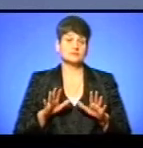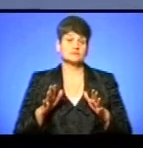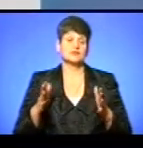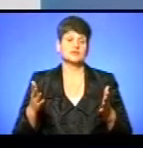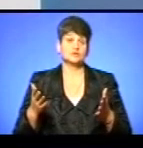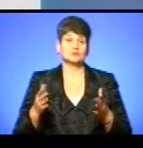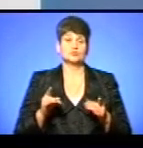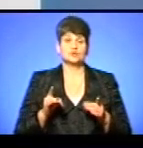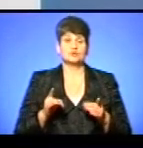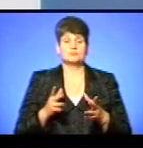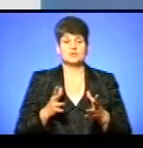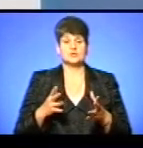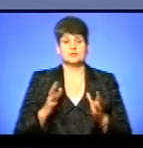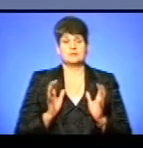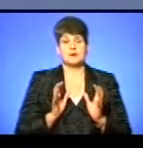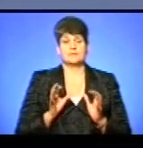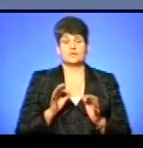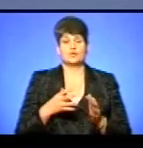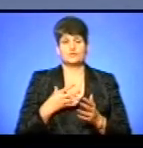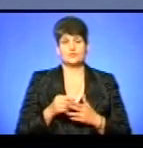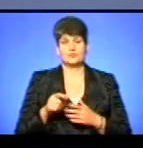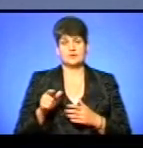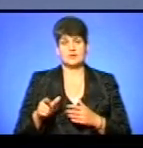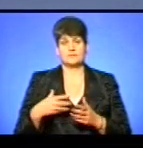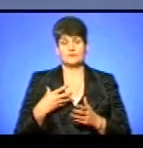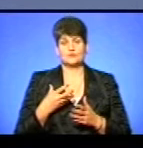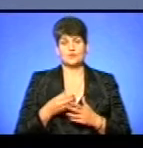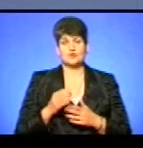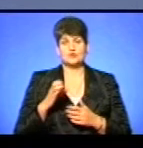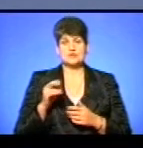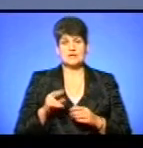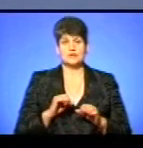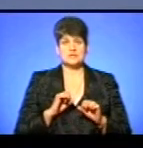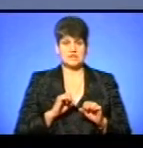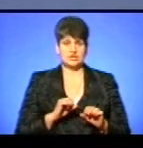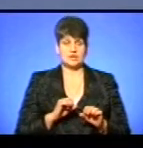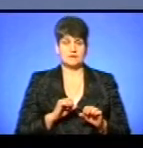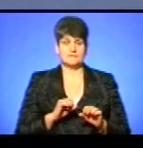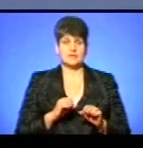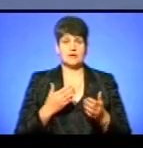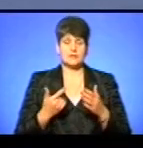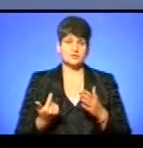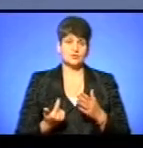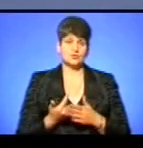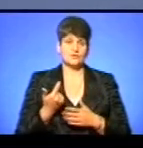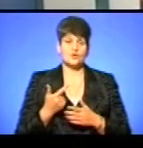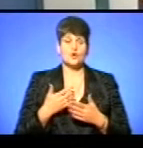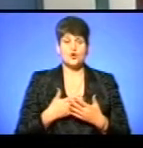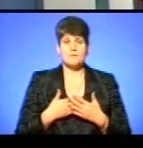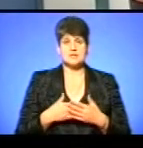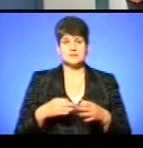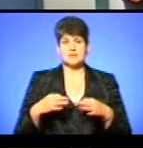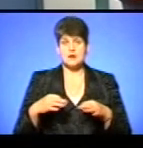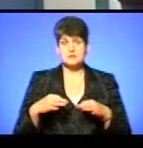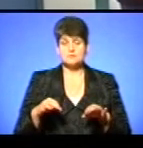дбаємо про своїх мешканців, своїх соціально захищаємо. Але ж, знову ж таки, громадський, пасавіжський